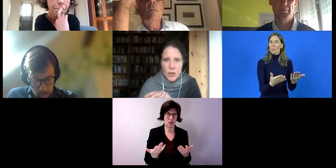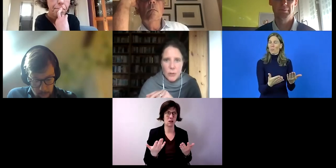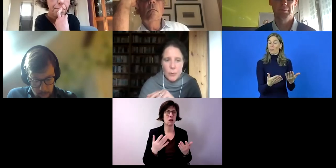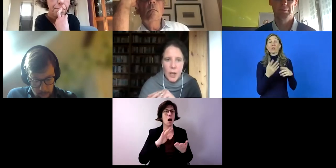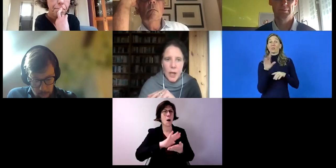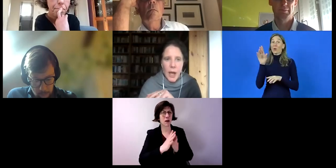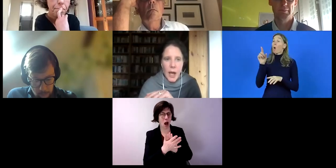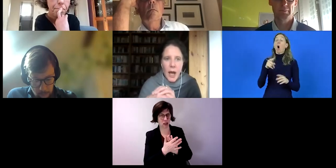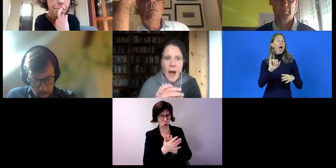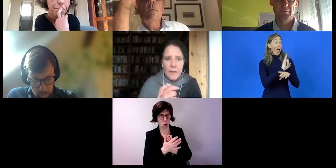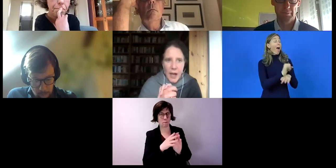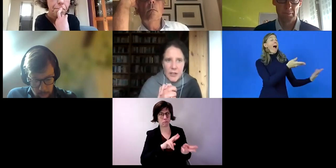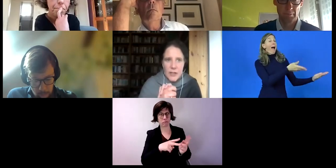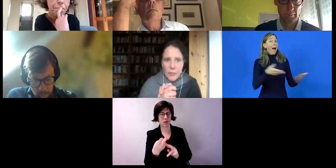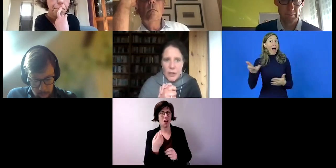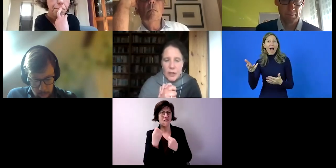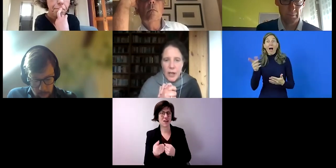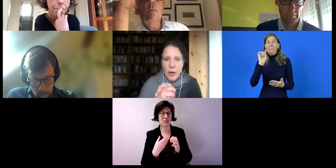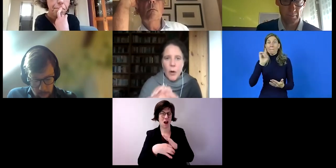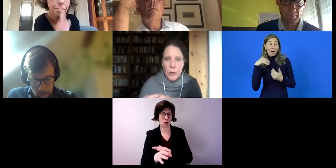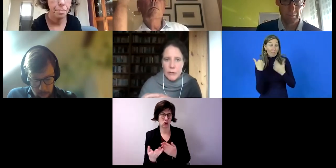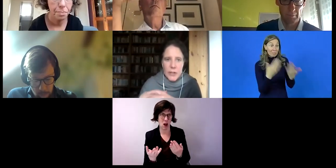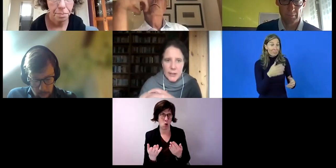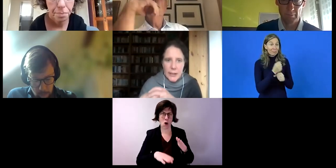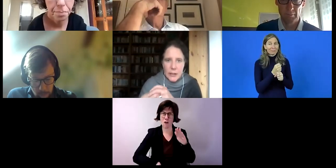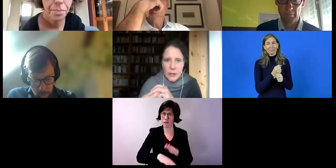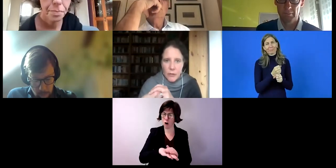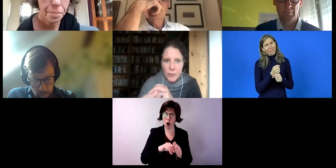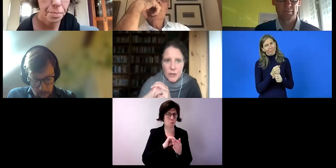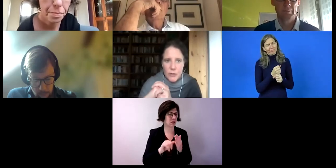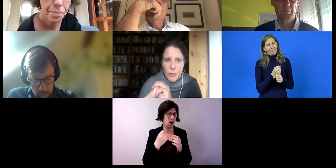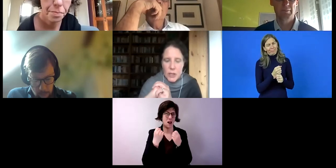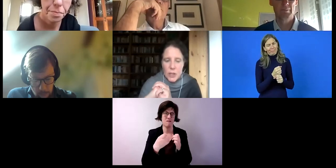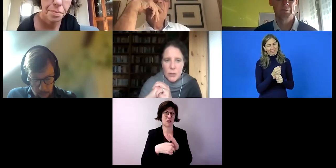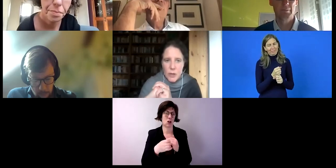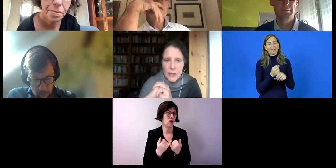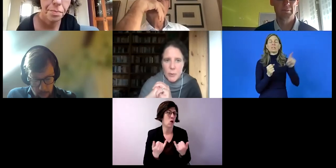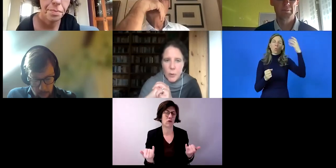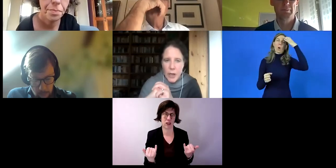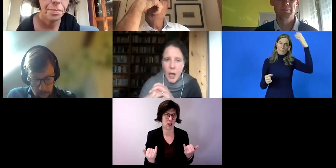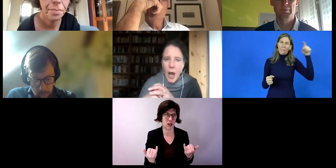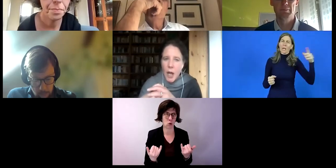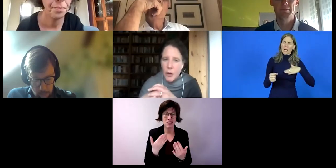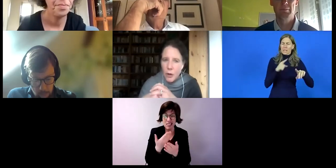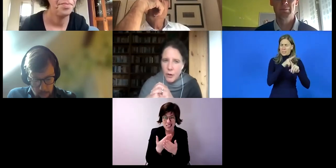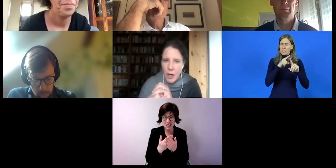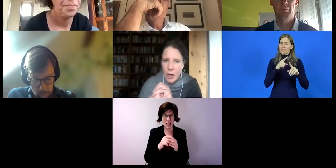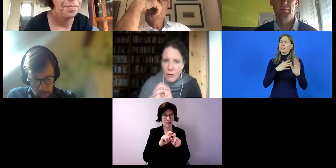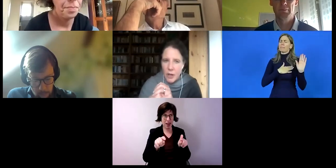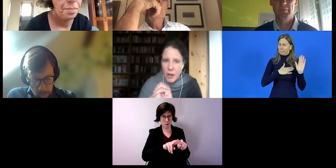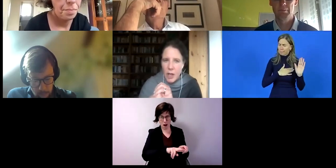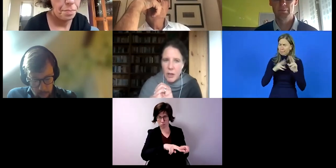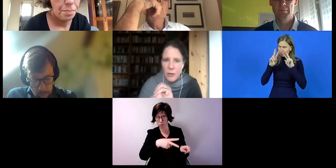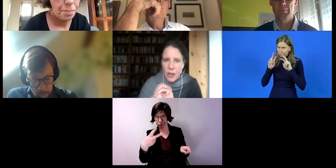Praktikum dann eine Festanstellung zu machen, eine vollbezahlte Festanstellung. Und das ist etwas, was jetzt